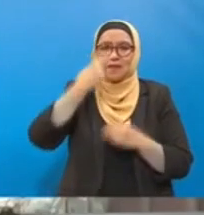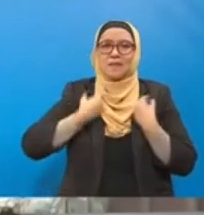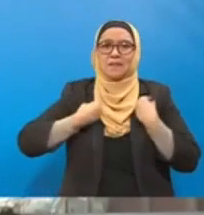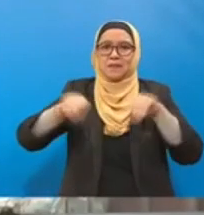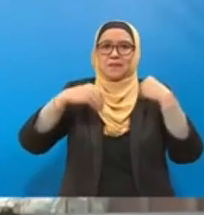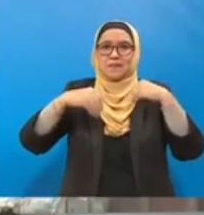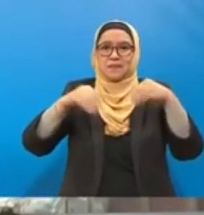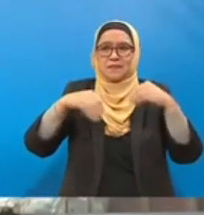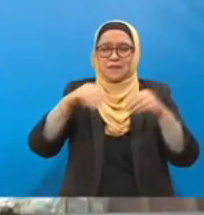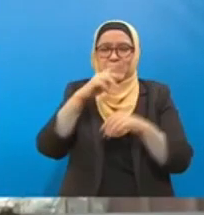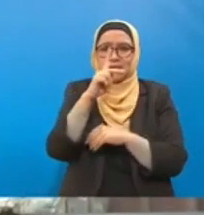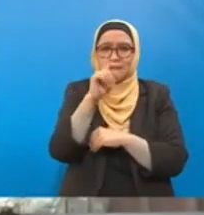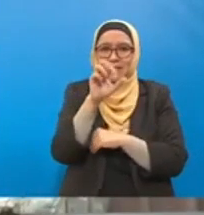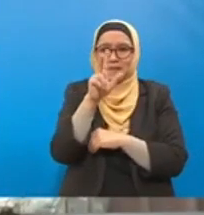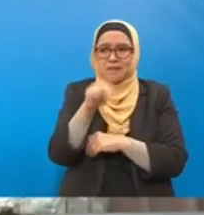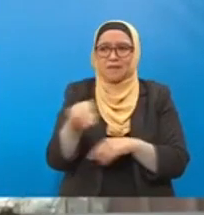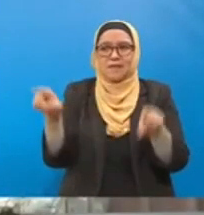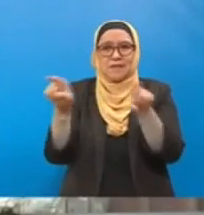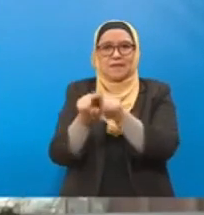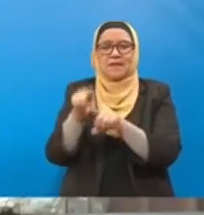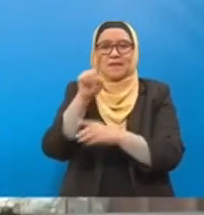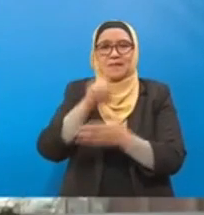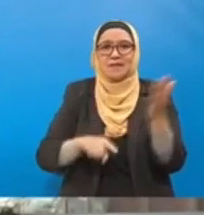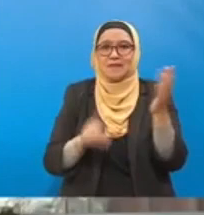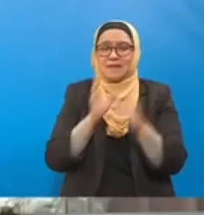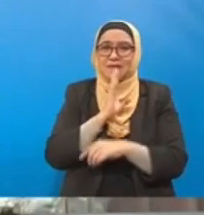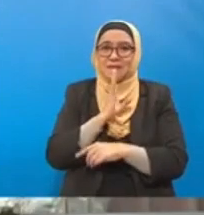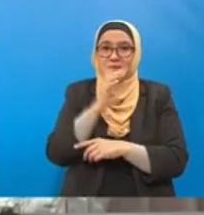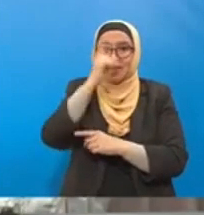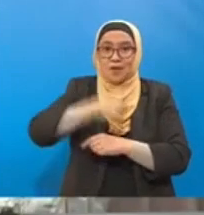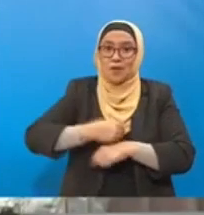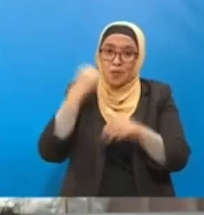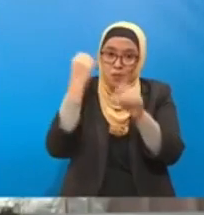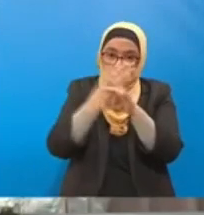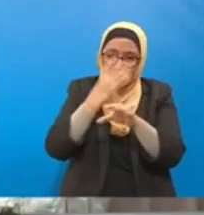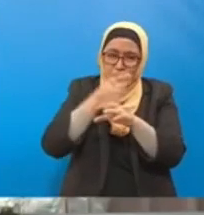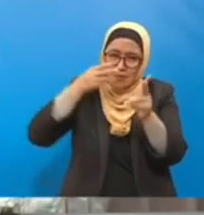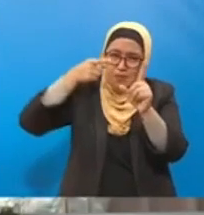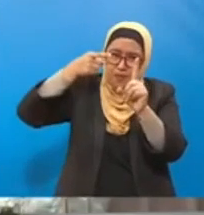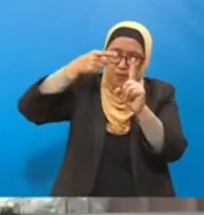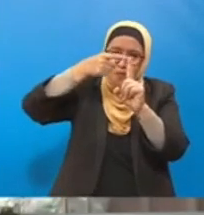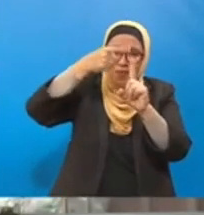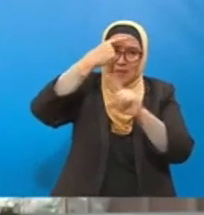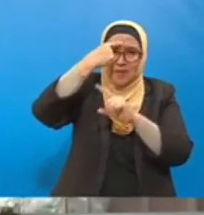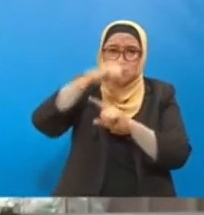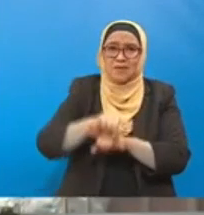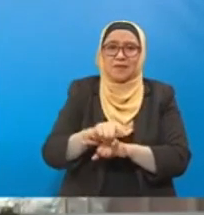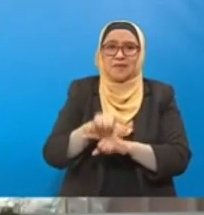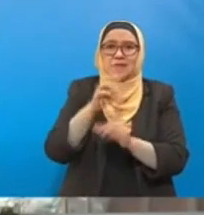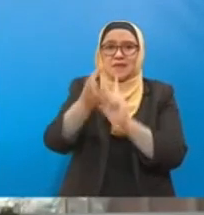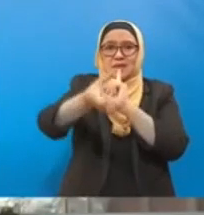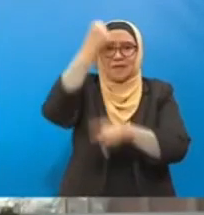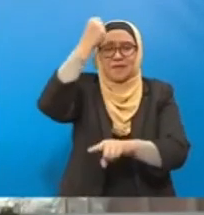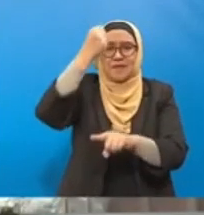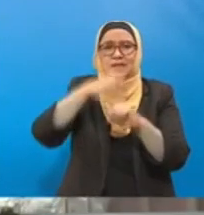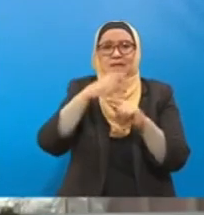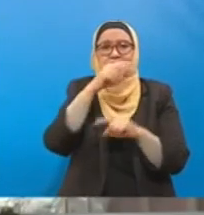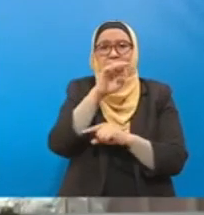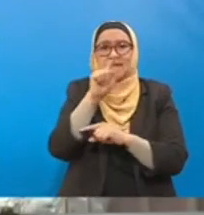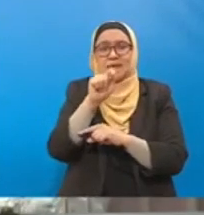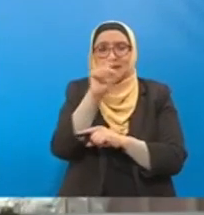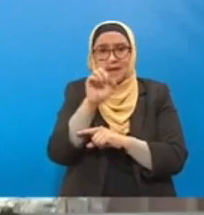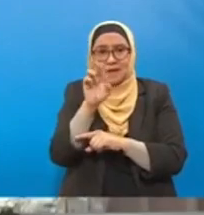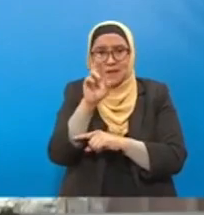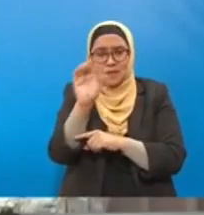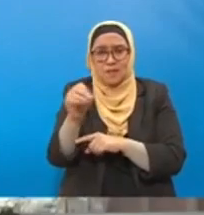sebagaimana yang telah saya umumkan tadi, sebenarnya dalam usaha mencapai net zero daripada 197 negara yang telah meretifikasi, kita hingga setakat ini